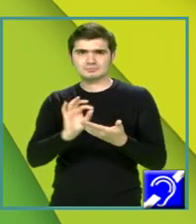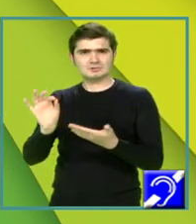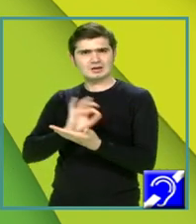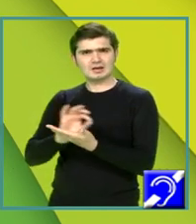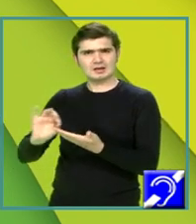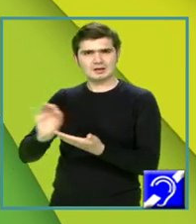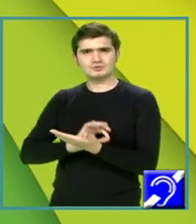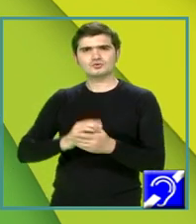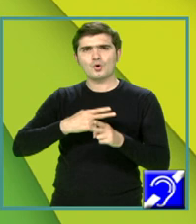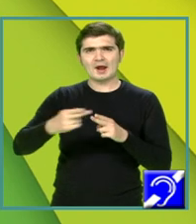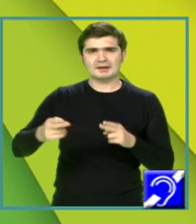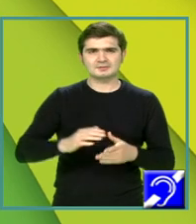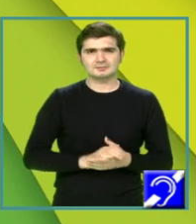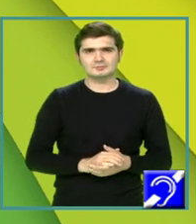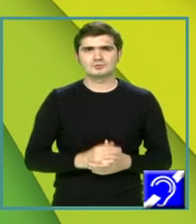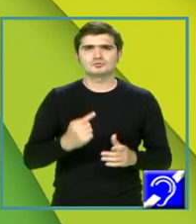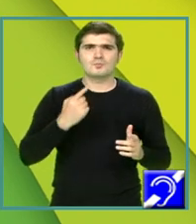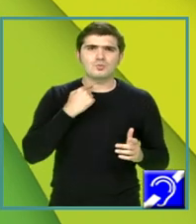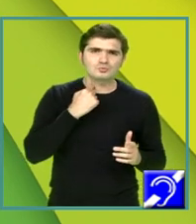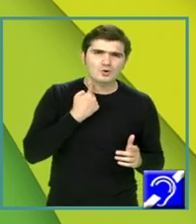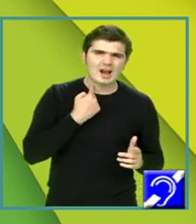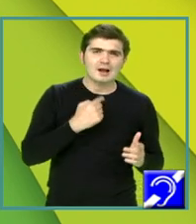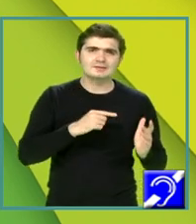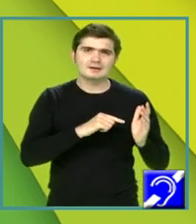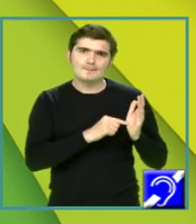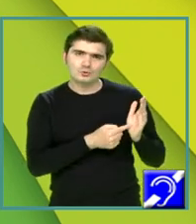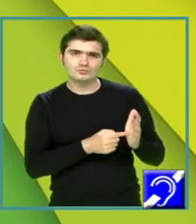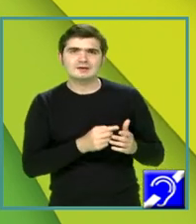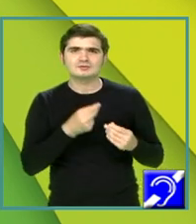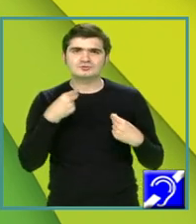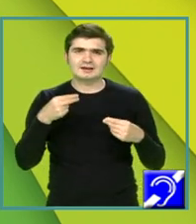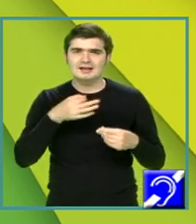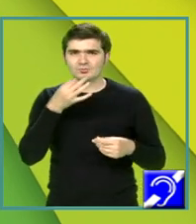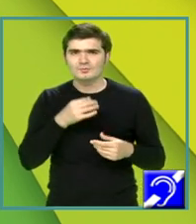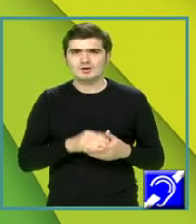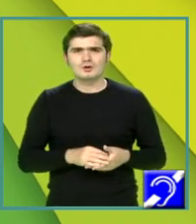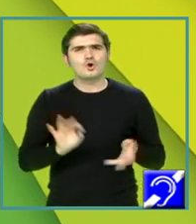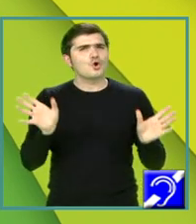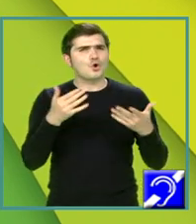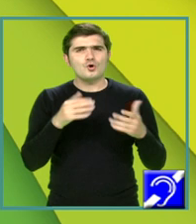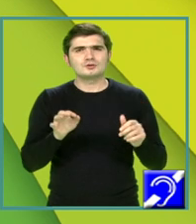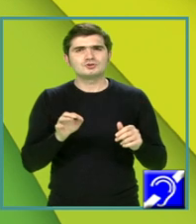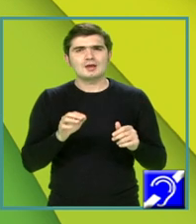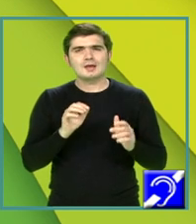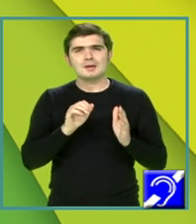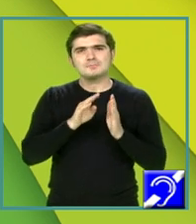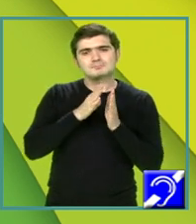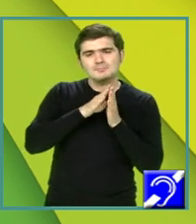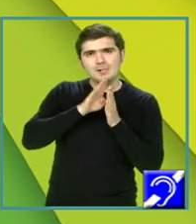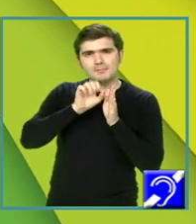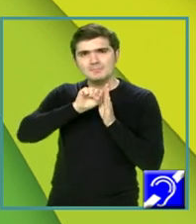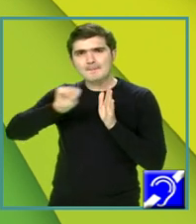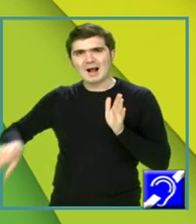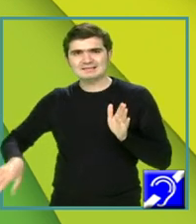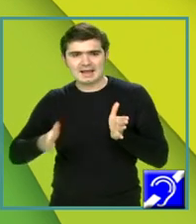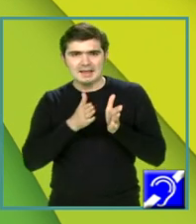toate punctele de vedere, și ortografie, și punctuație, și exprimare. Vă previn, orice tip de abatere de la redactare